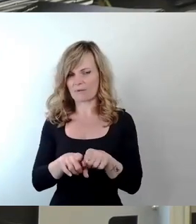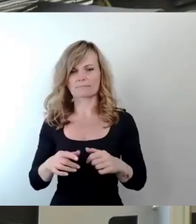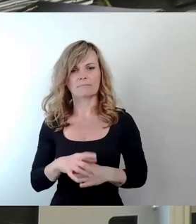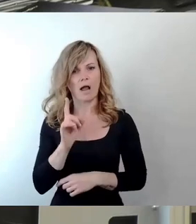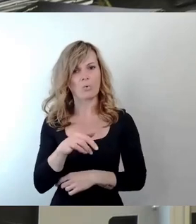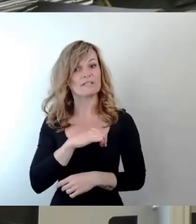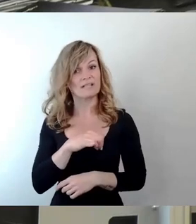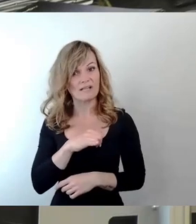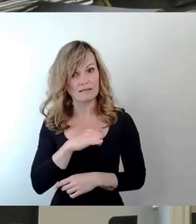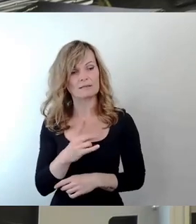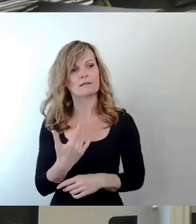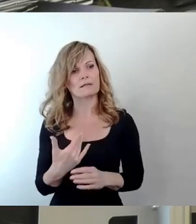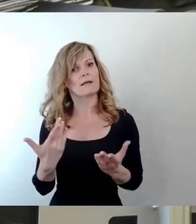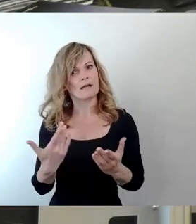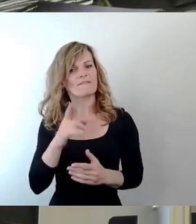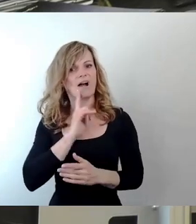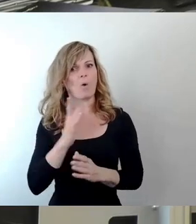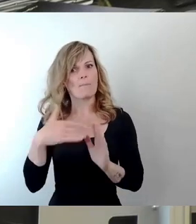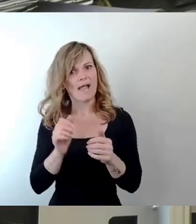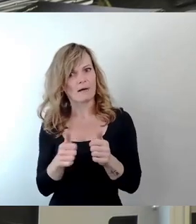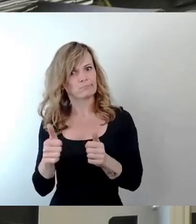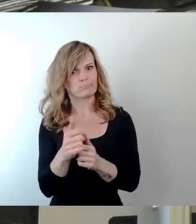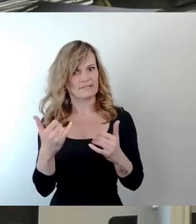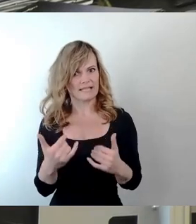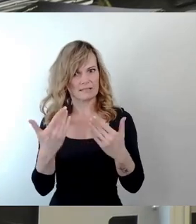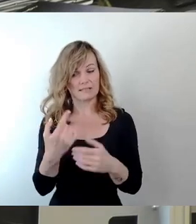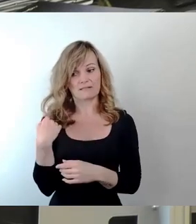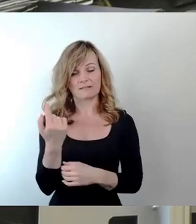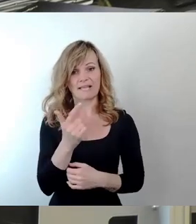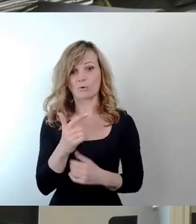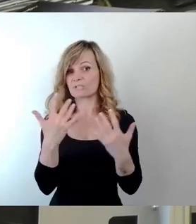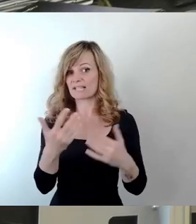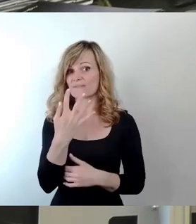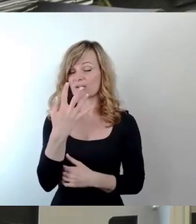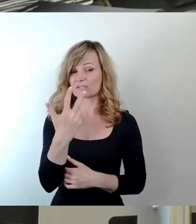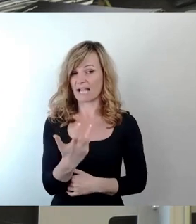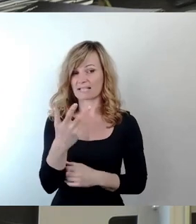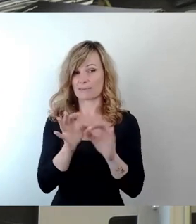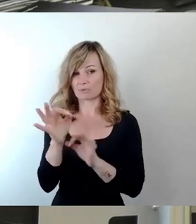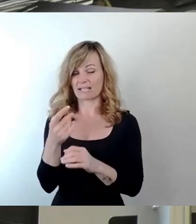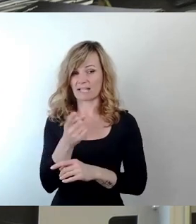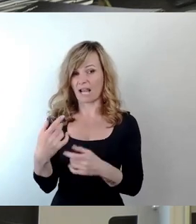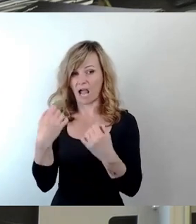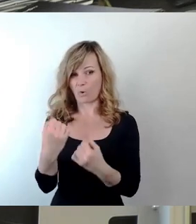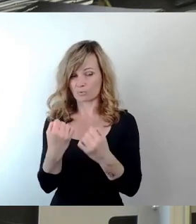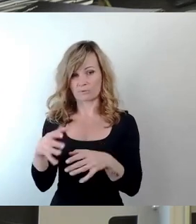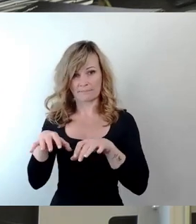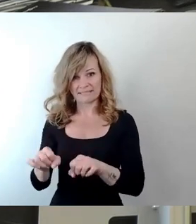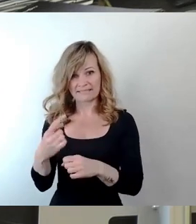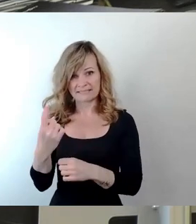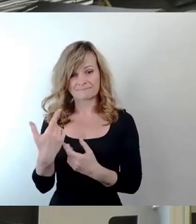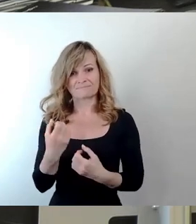Emanzipation schreitet voran, wo 2010 noch 34 Prozent aller Fahrzeuge von natürlichen Personen,